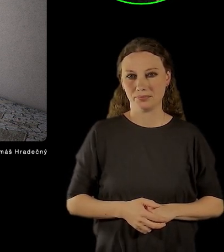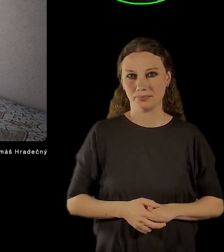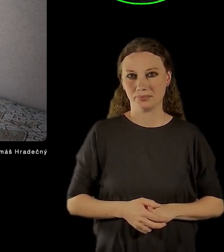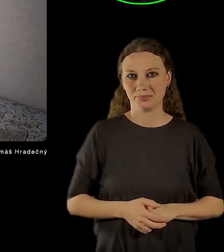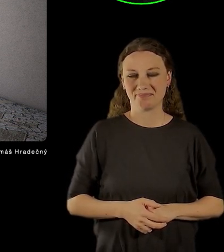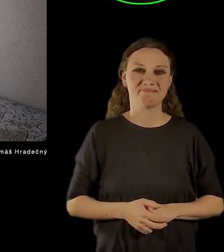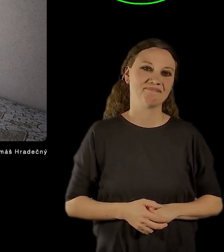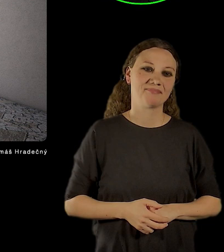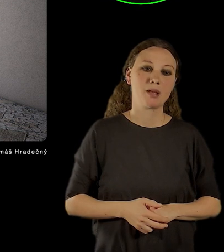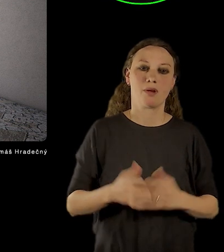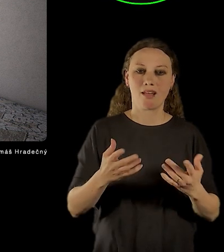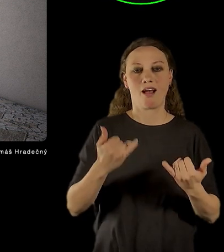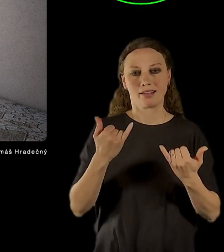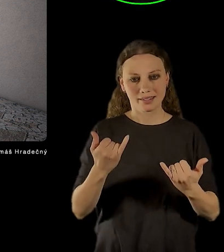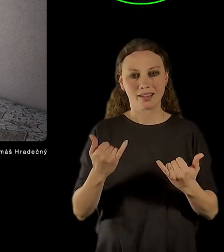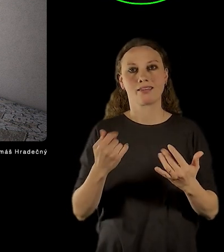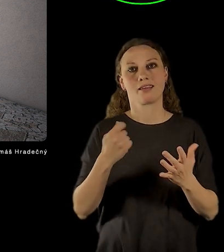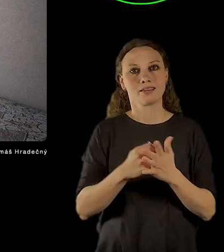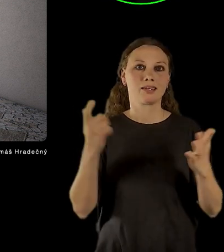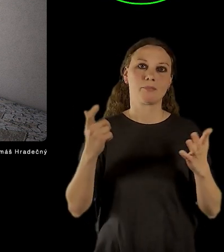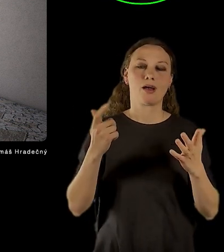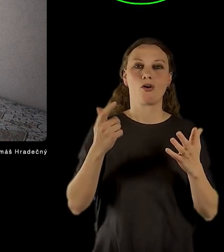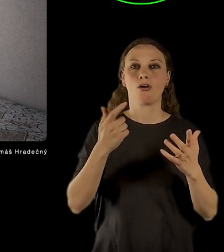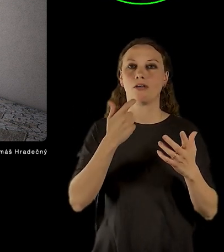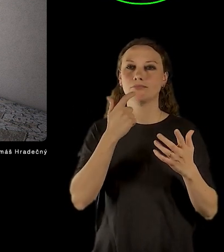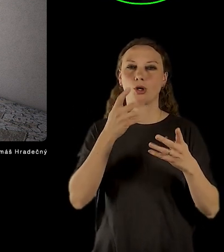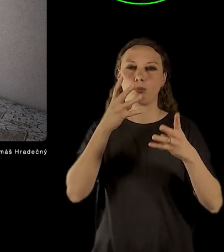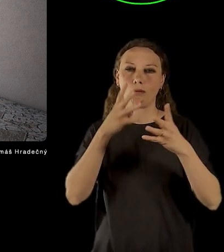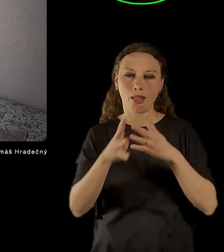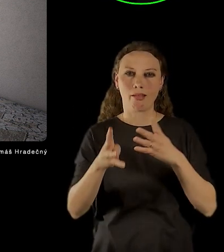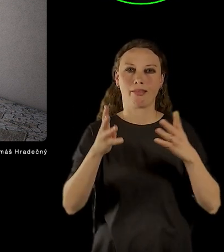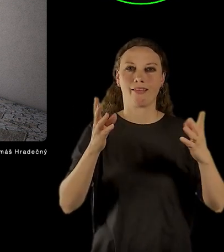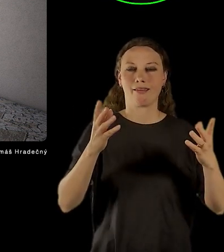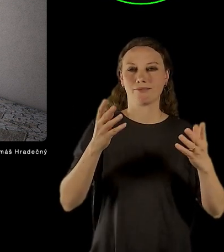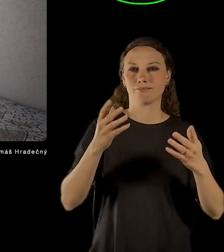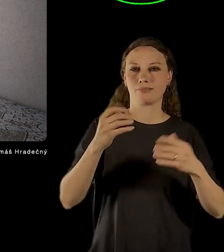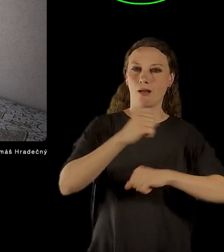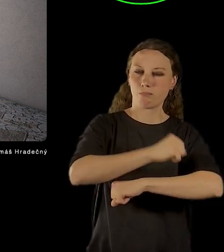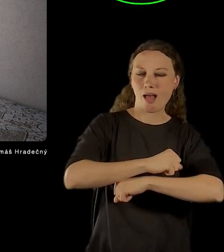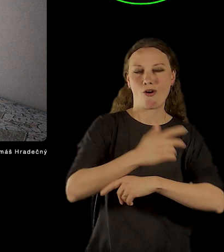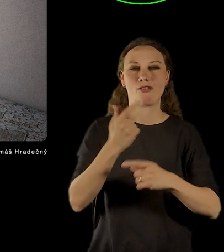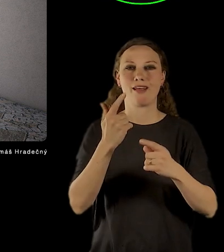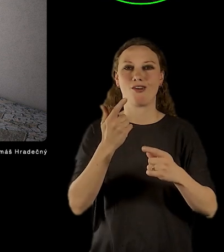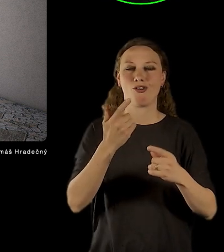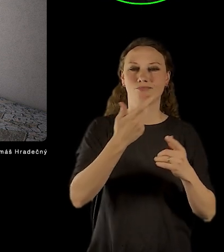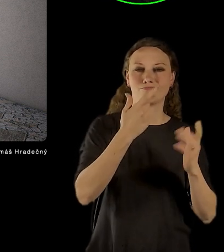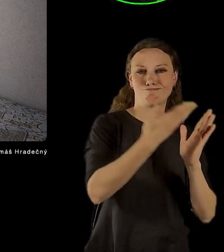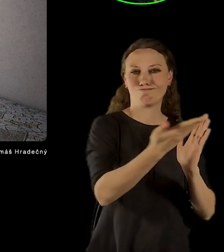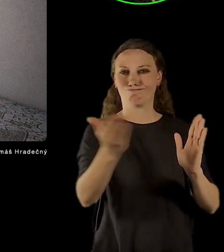pavlače, kterou tedy chceme kompletně prosklít.